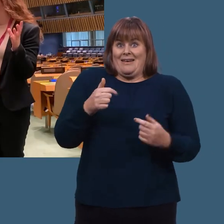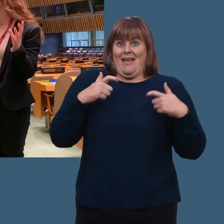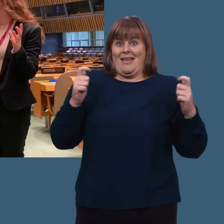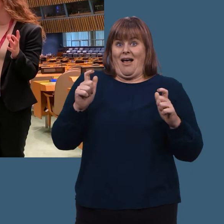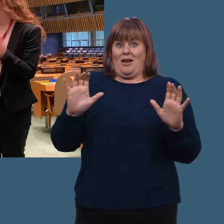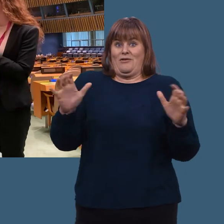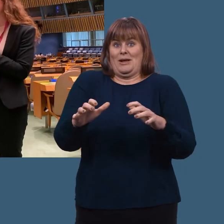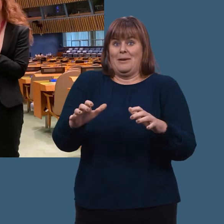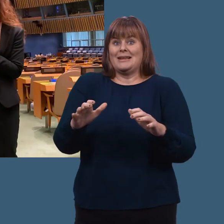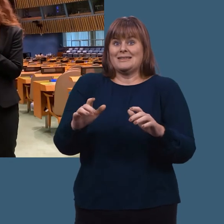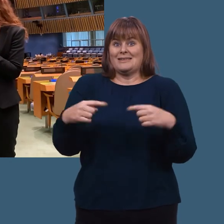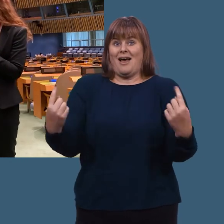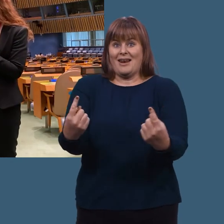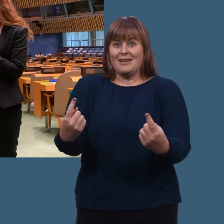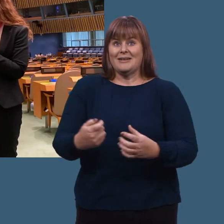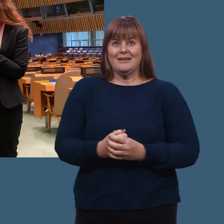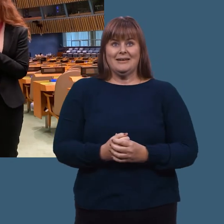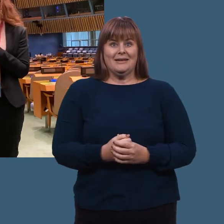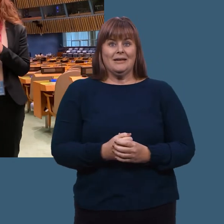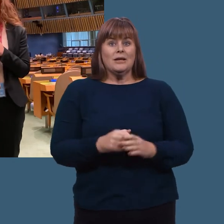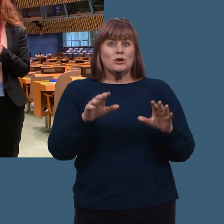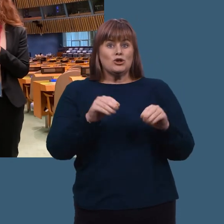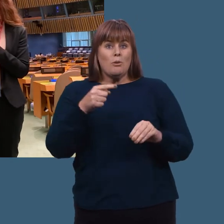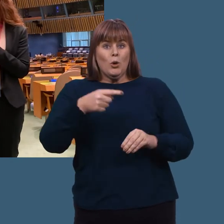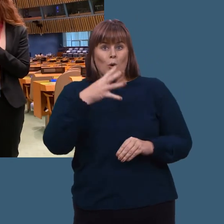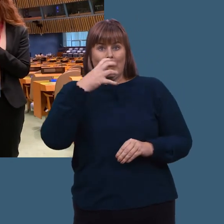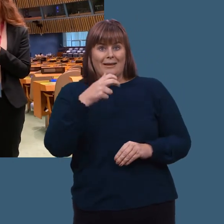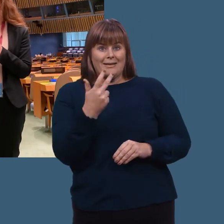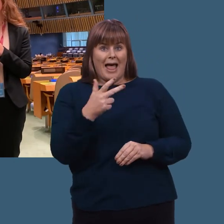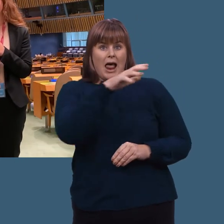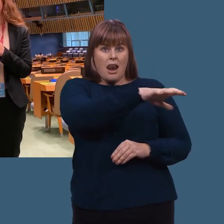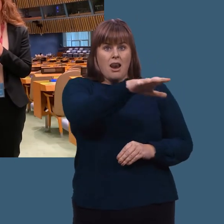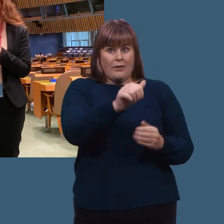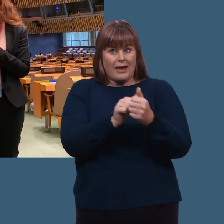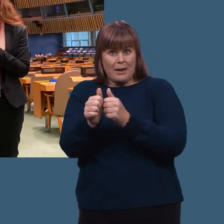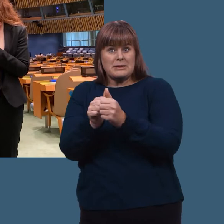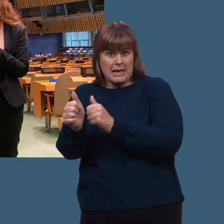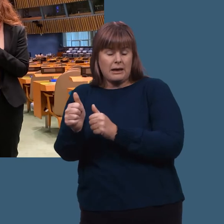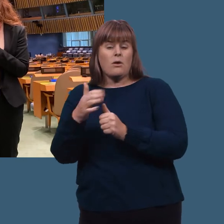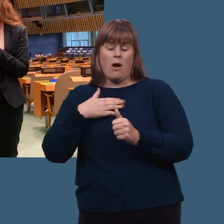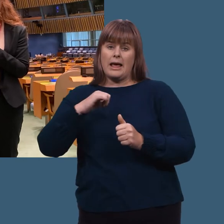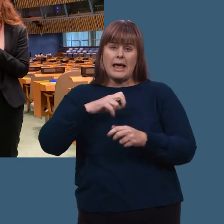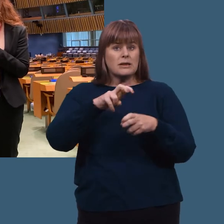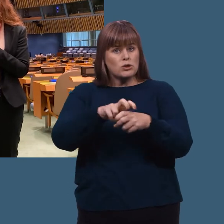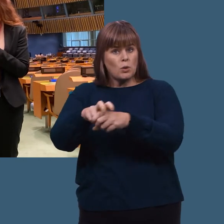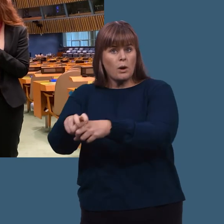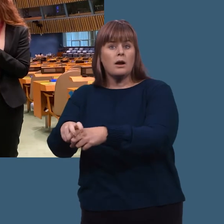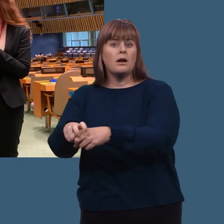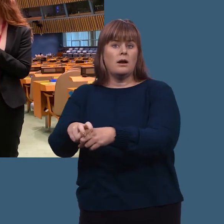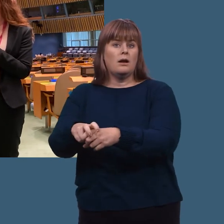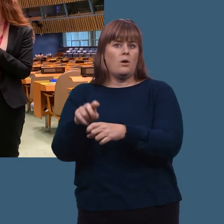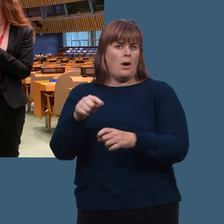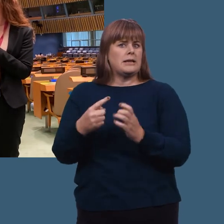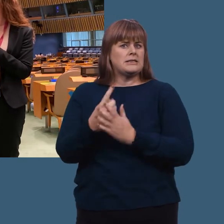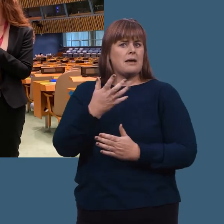generalforsamlingssalen. Her er 193 lande representert. Alle har hver sin stol. Og